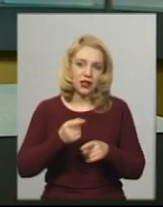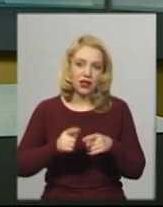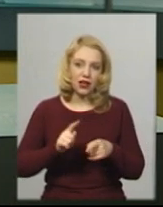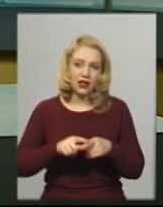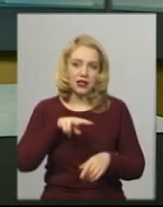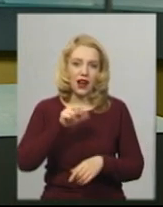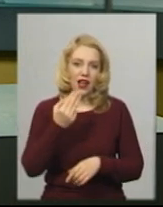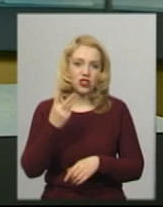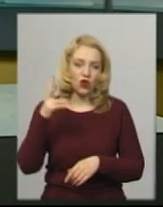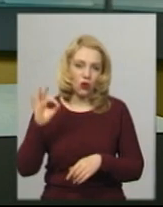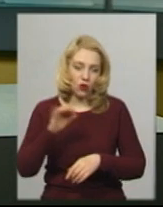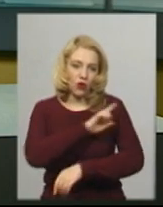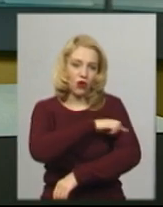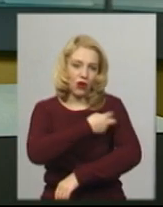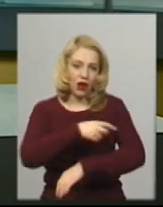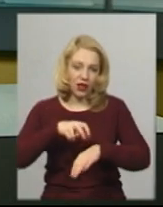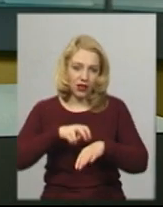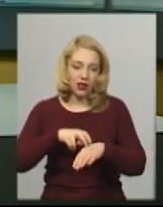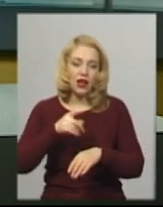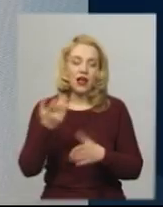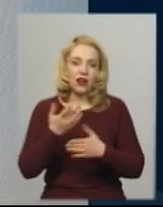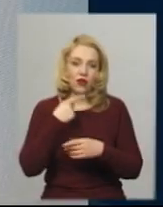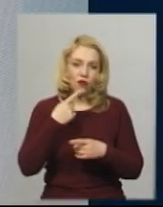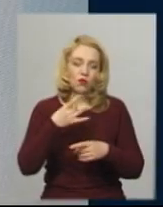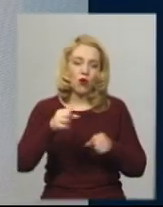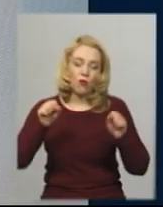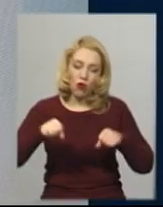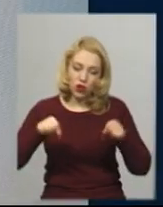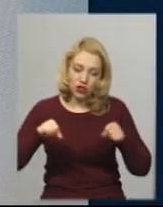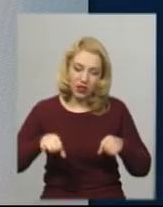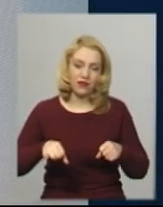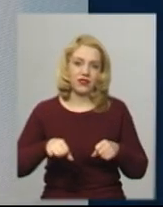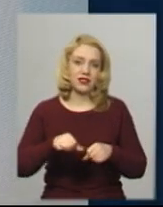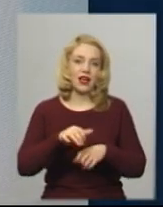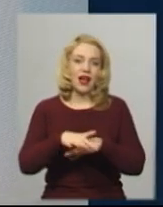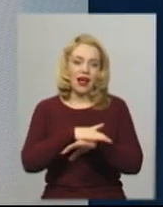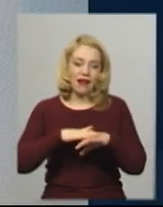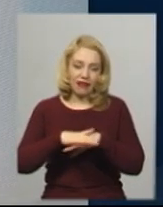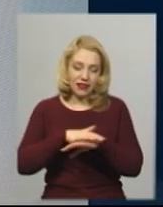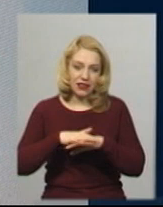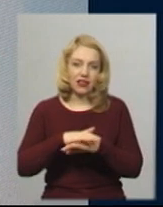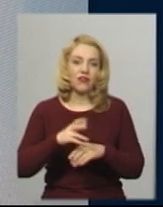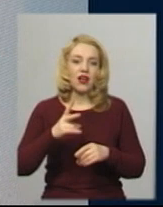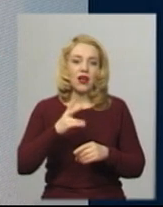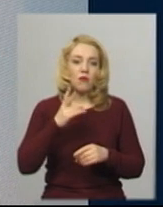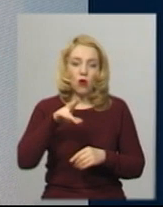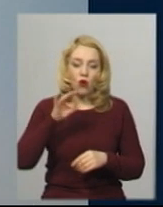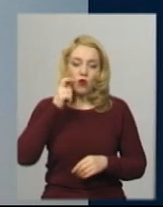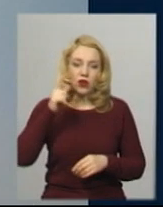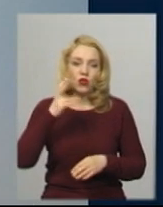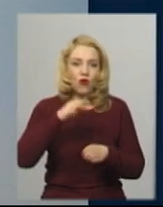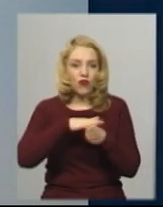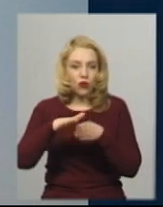Віктора Ляшка, в які йдеться про можливість роботи ринків, але при дотриманні певних вимог. Зокрема, у документі йдеться про